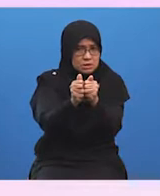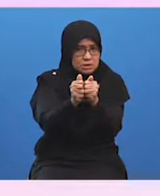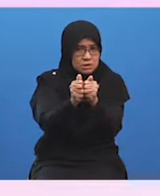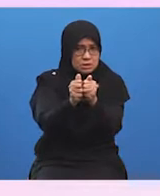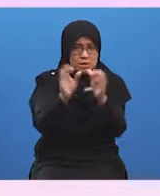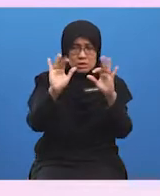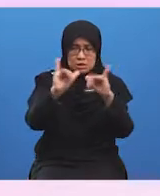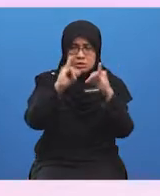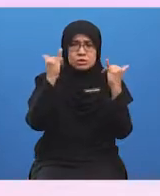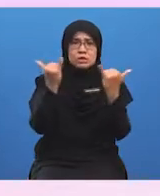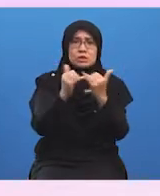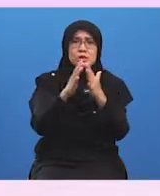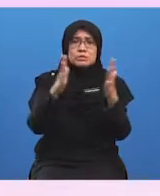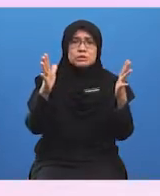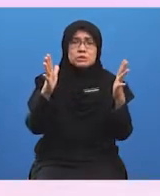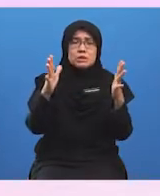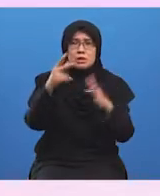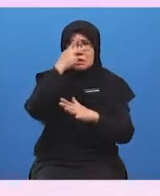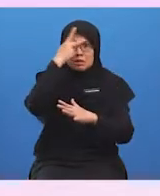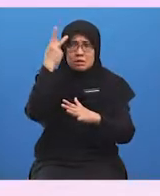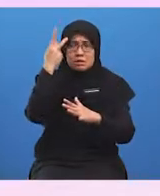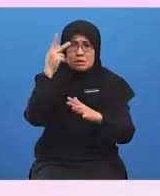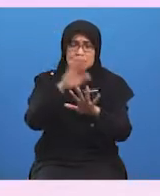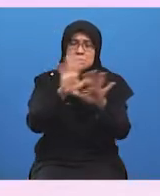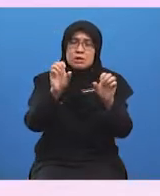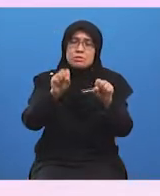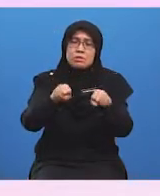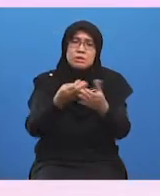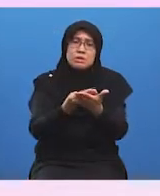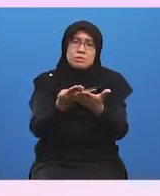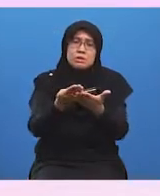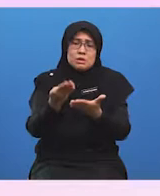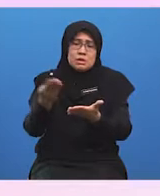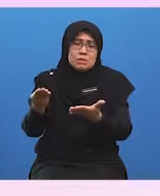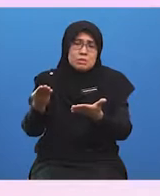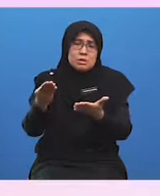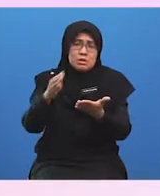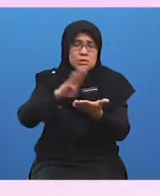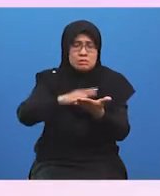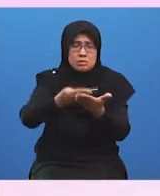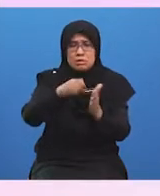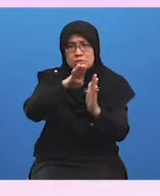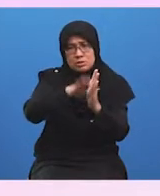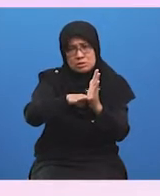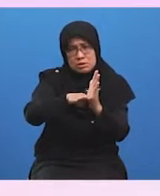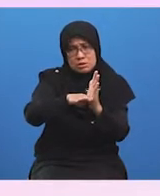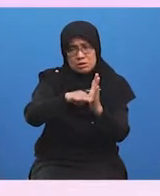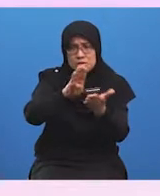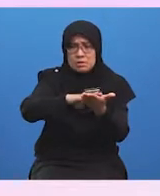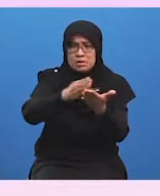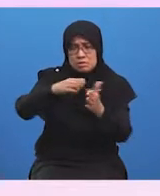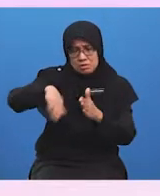yang lebih rendah. Kekurangan modal juga menyebabkan PKS tidak dapat